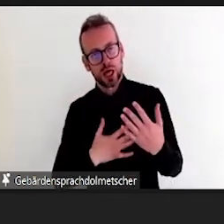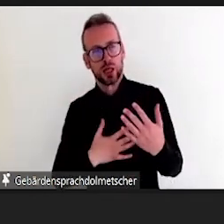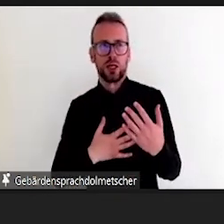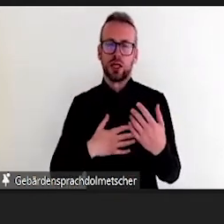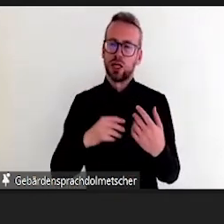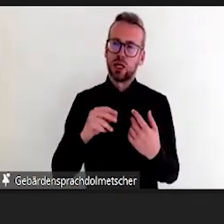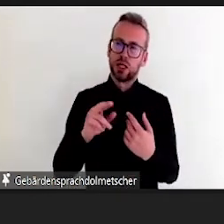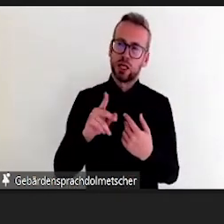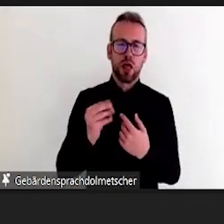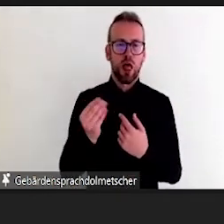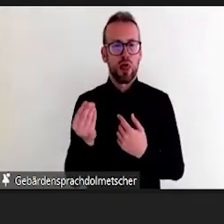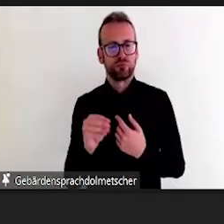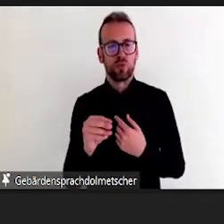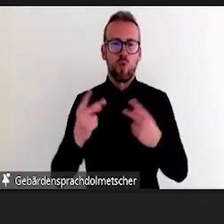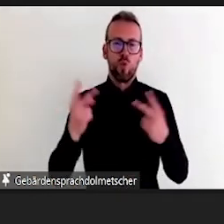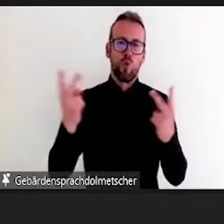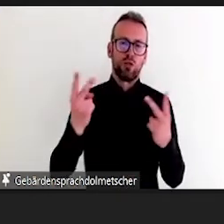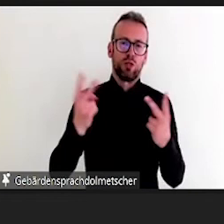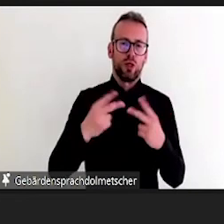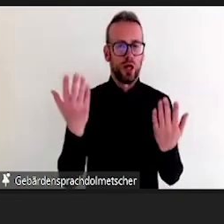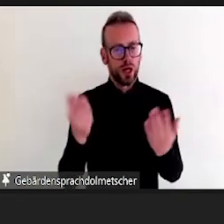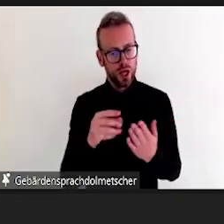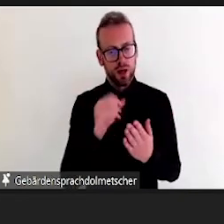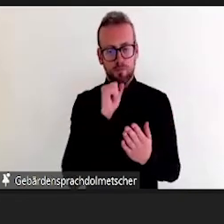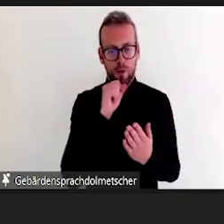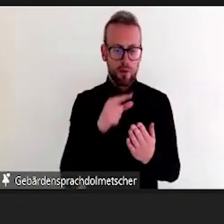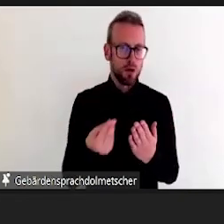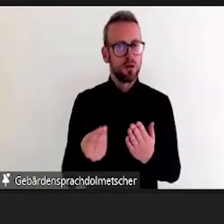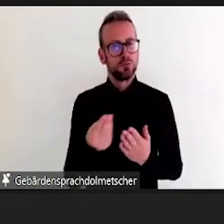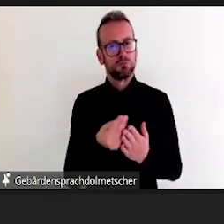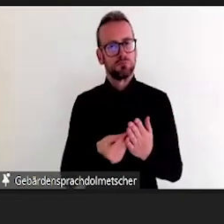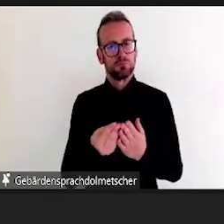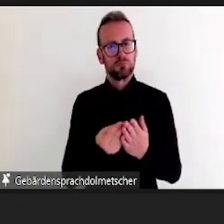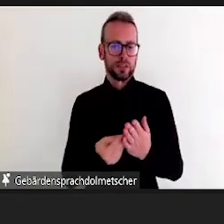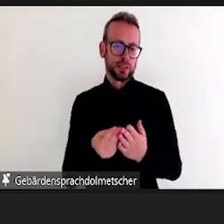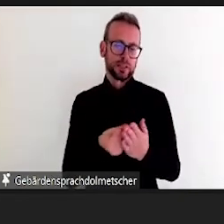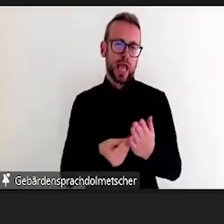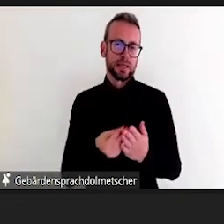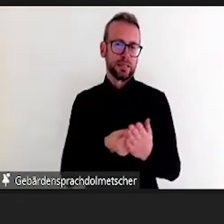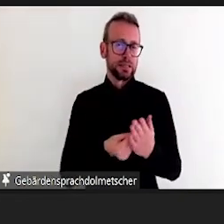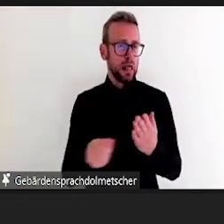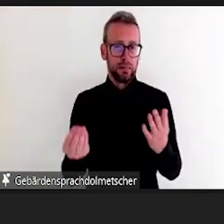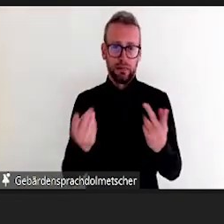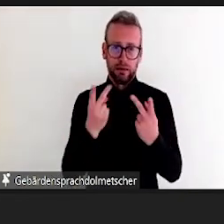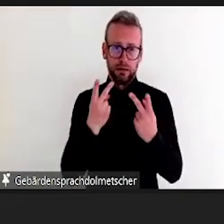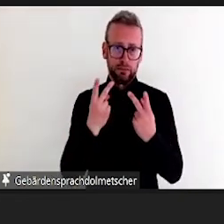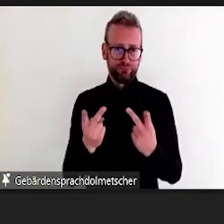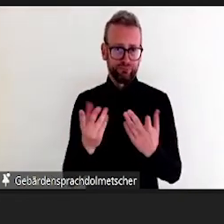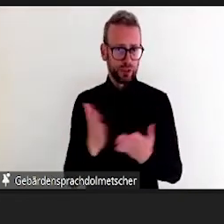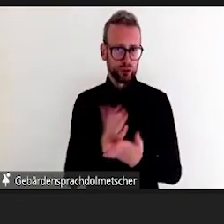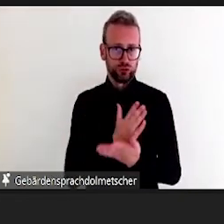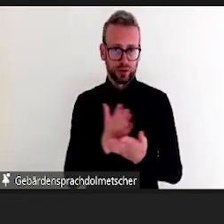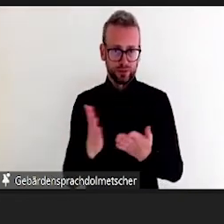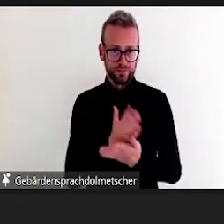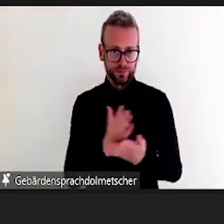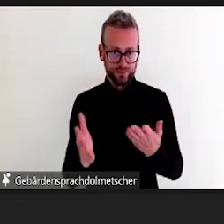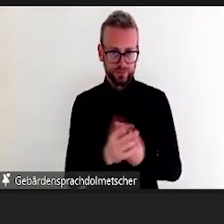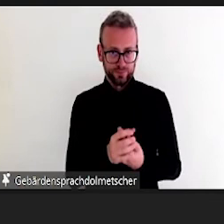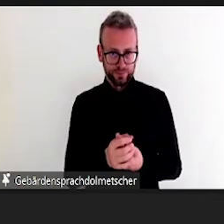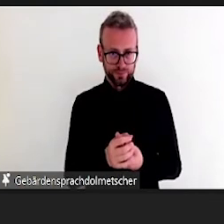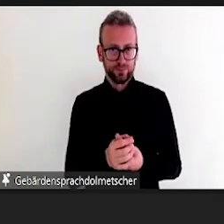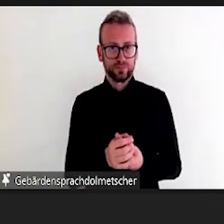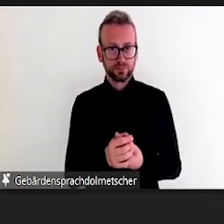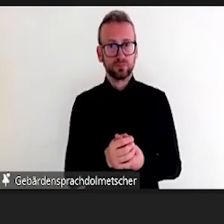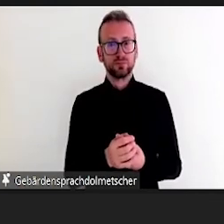und jeder Studierende hat im Grunde so einen großen Ast für sich genommen und an dem Ast sind farbig